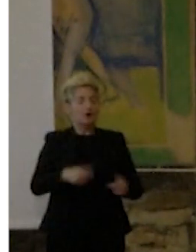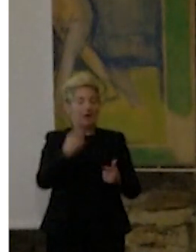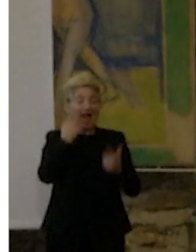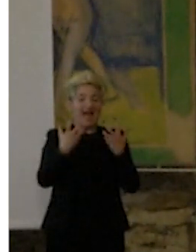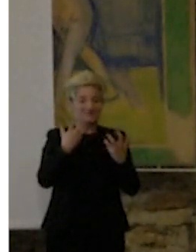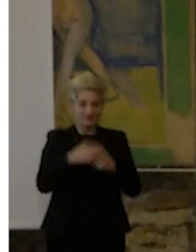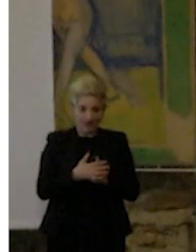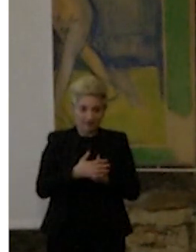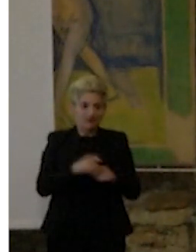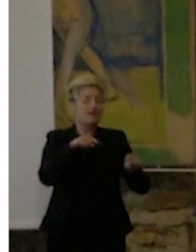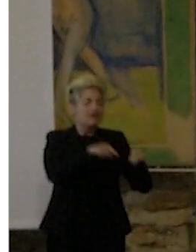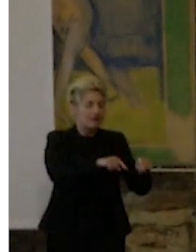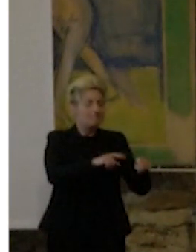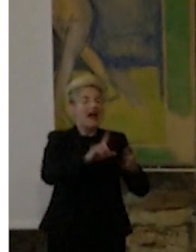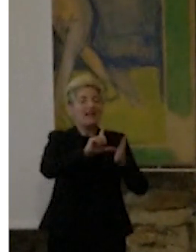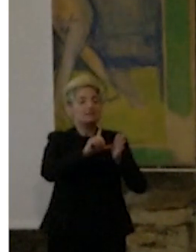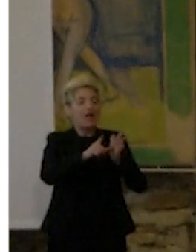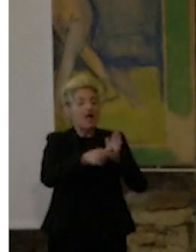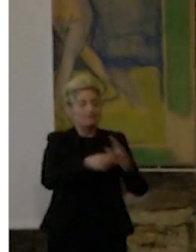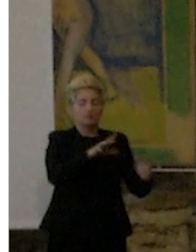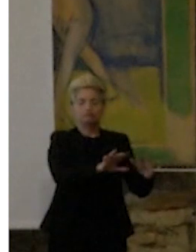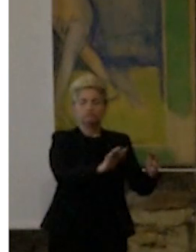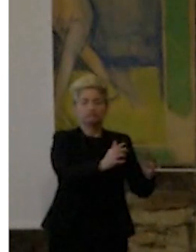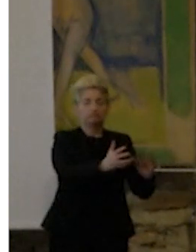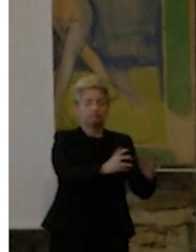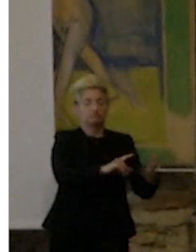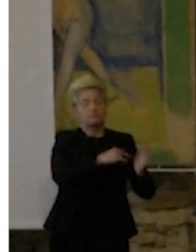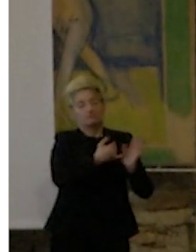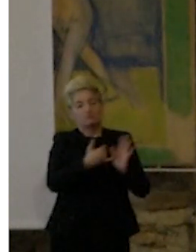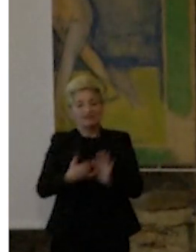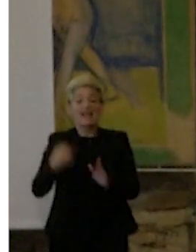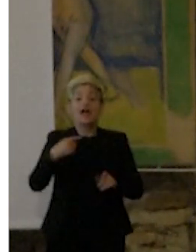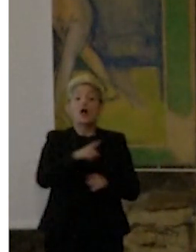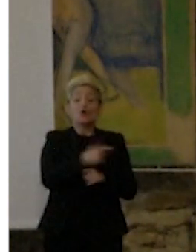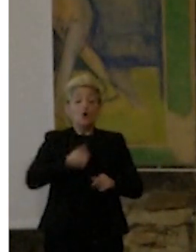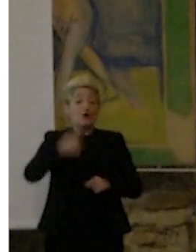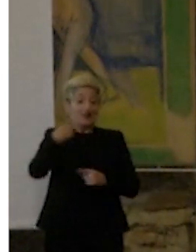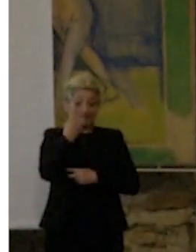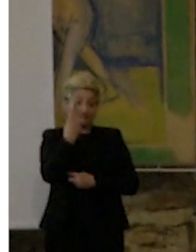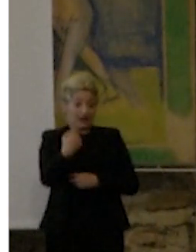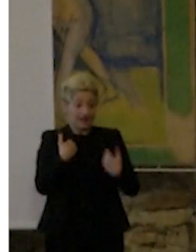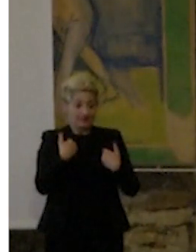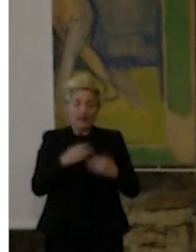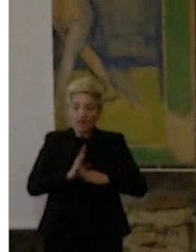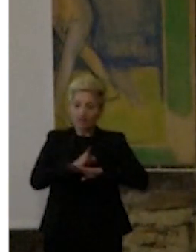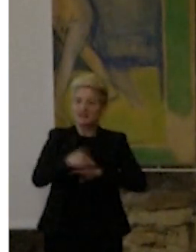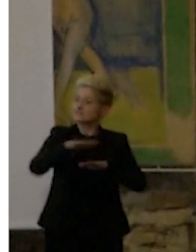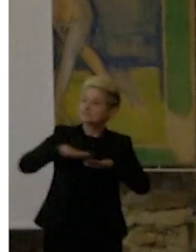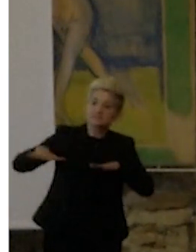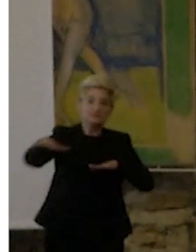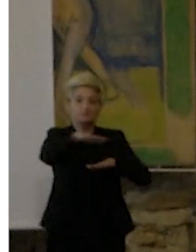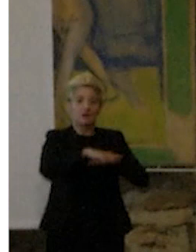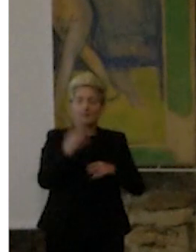nel tempo. Noi entriamo in uno spazio e la prima cosa che diciamo è bello. Il nostro guardare nello